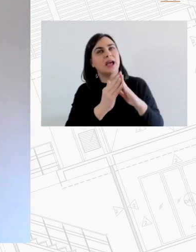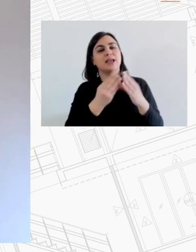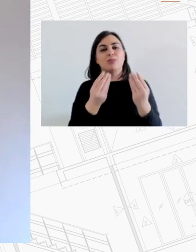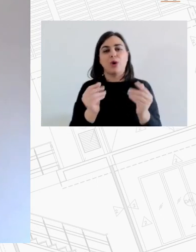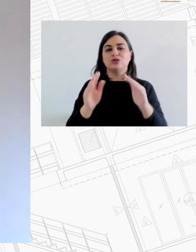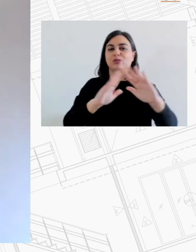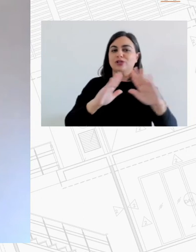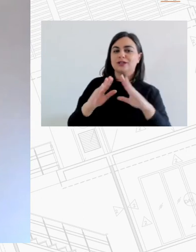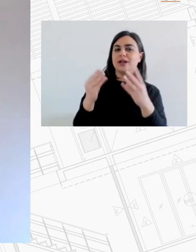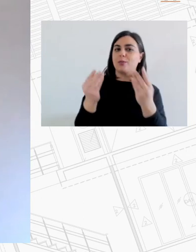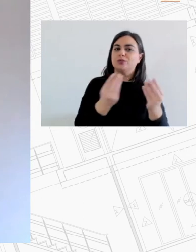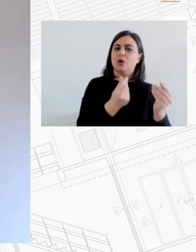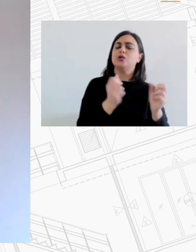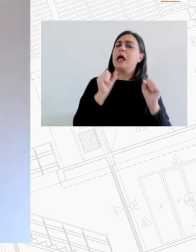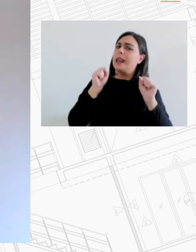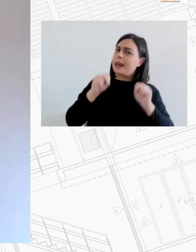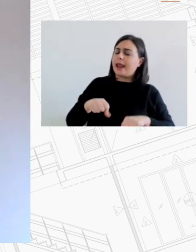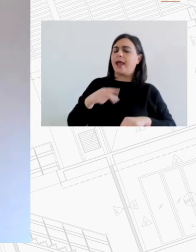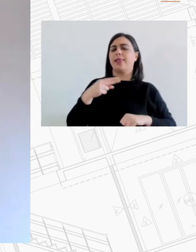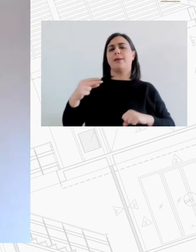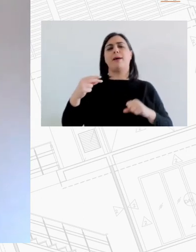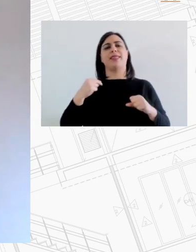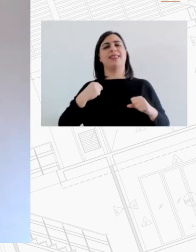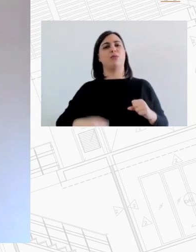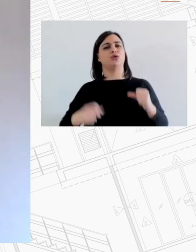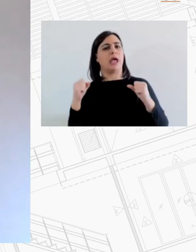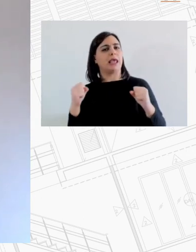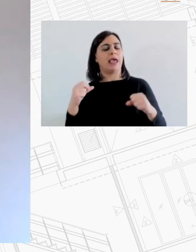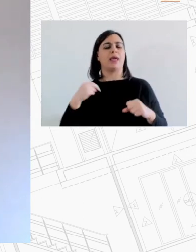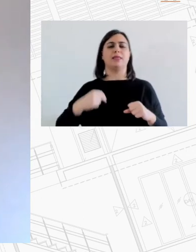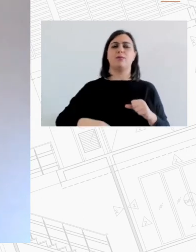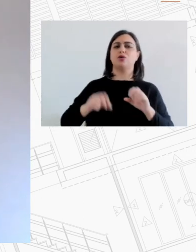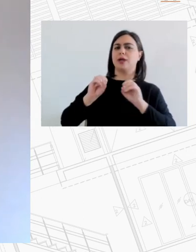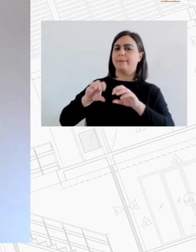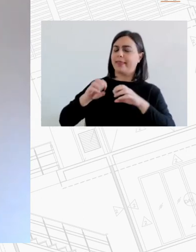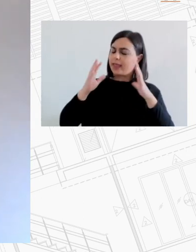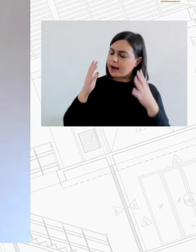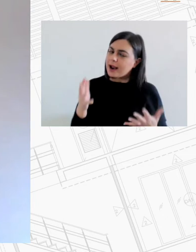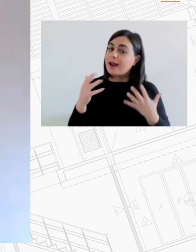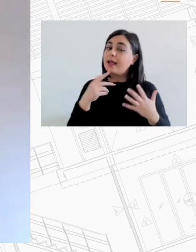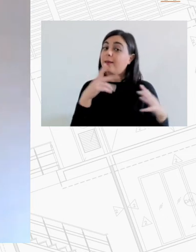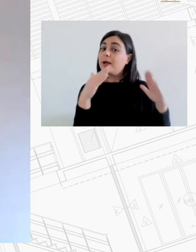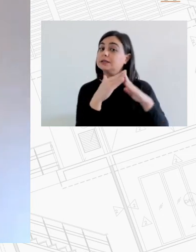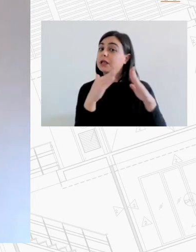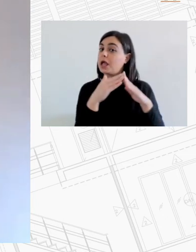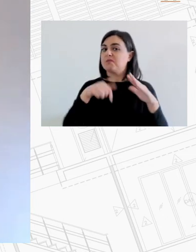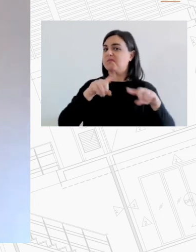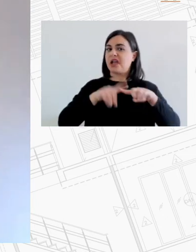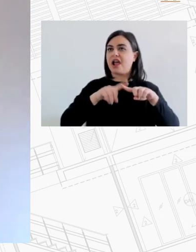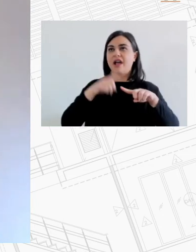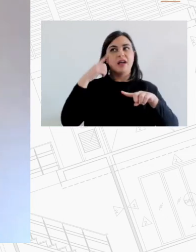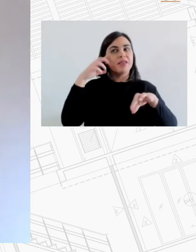τη δημόσια υγεία ή παιδεία αλλά όχι τη στέγη Εδώ έχει να κάνει με ιστορικές ιδετερότητες με το γεγονός της